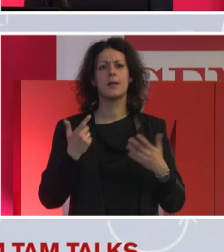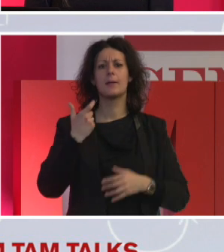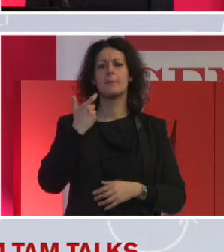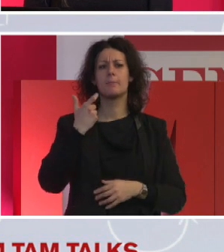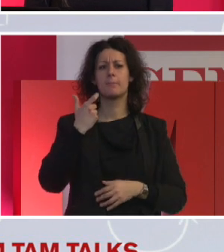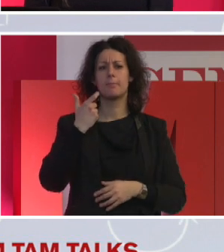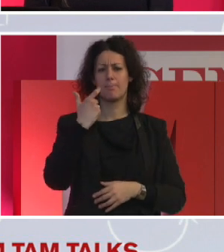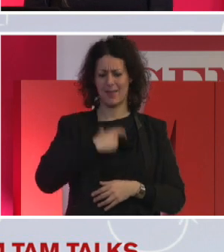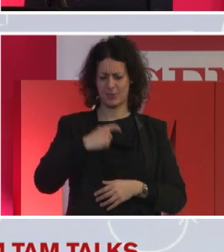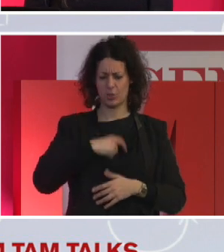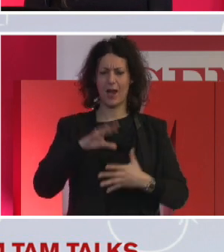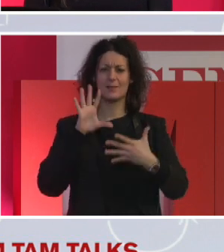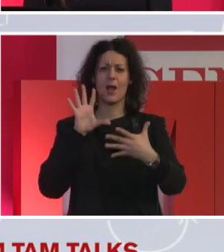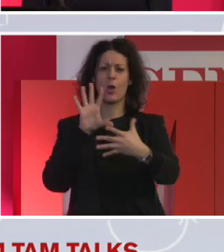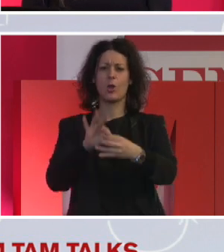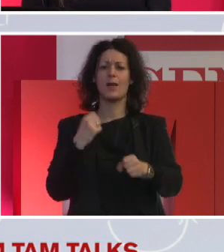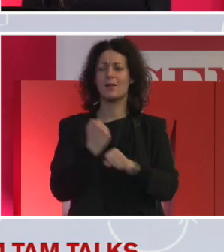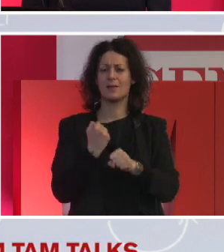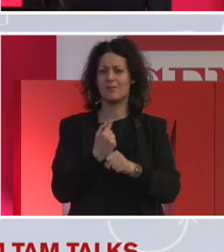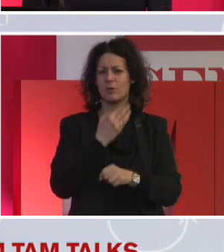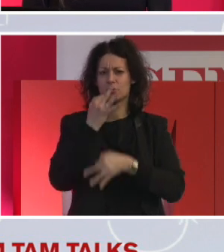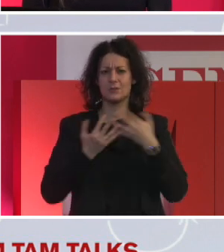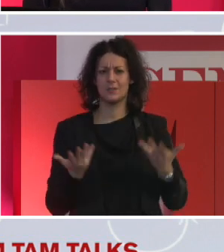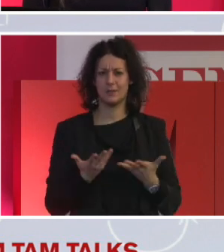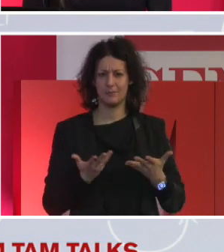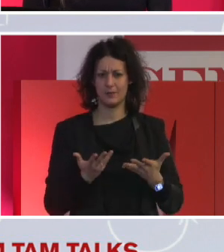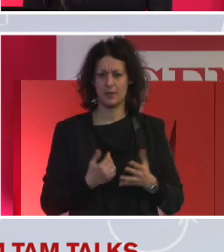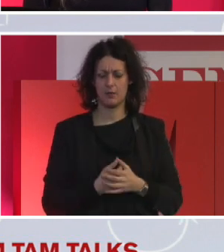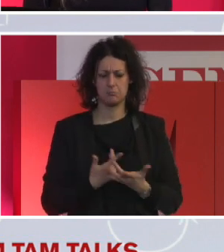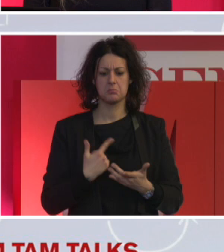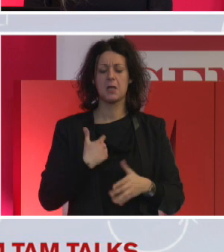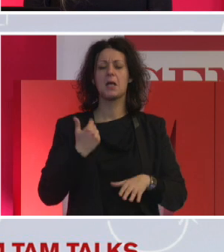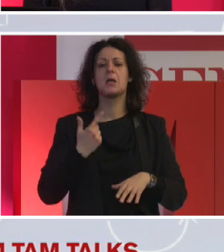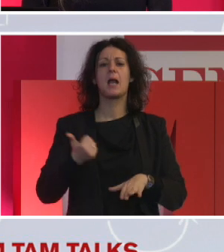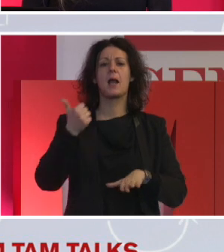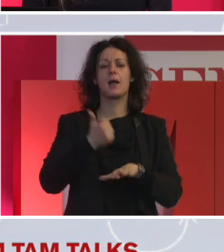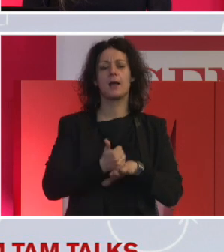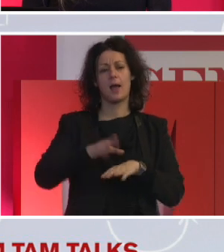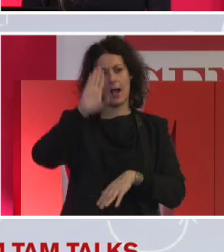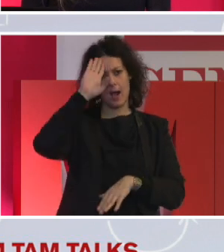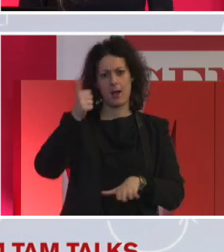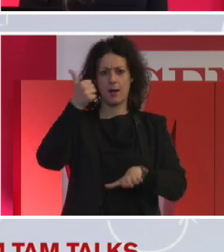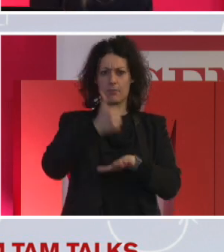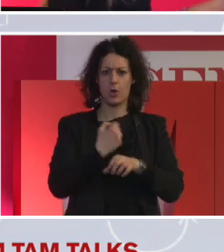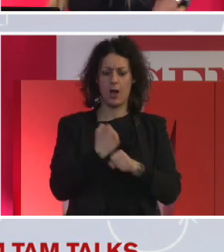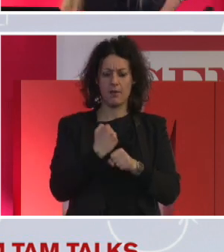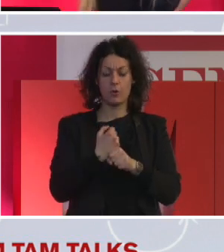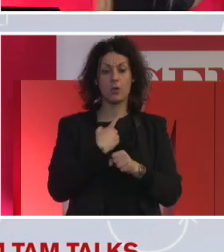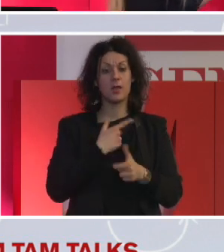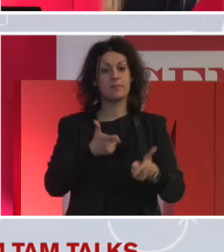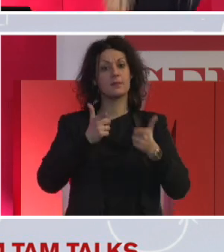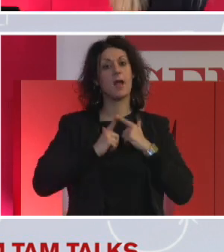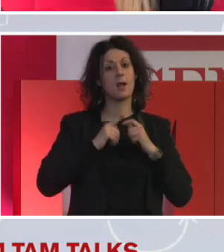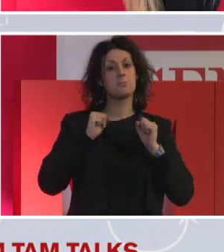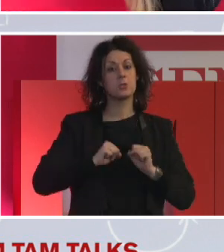di lavoro, in che senso un datore di lavoro dovrebbe corrispondere alla loro identità. Quando abbiamo fatto